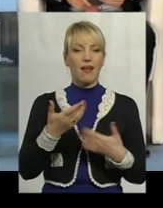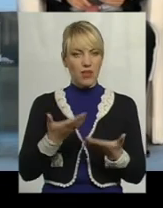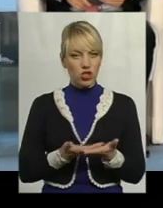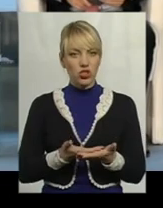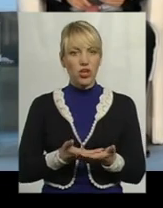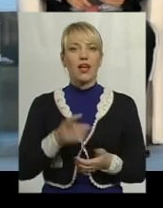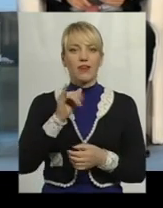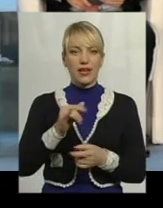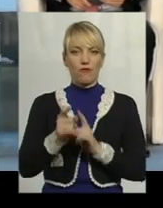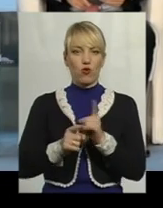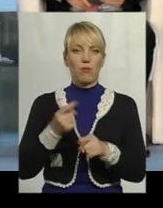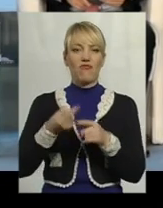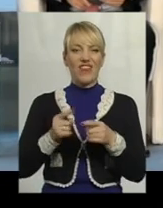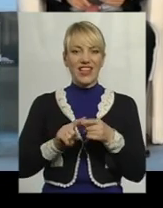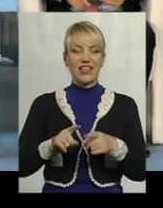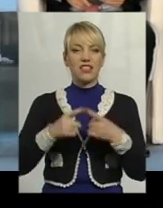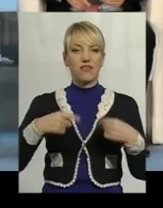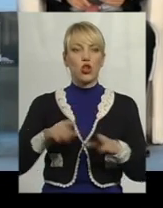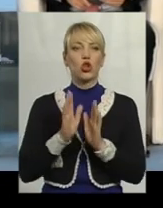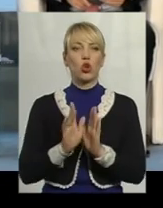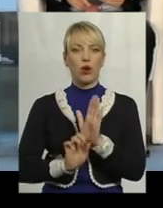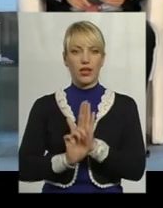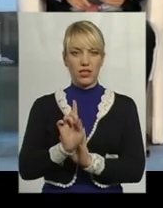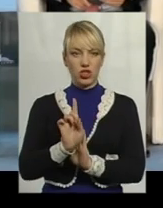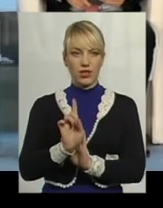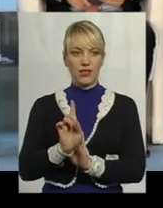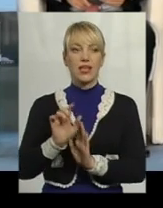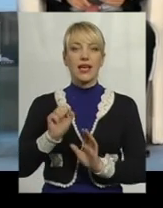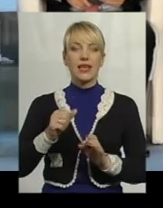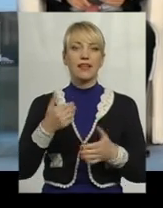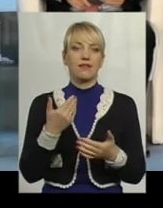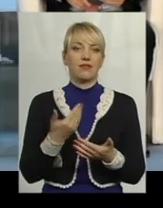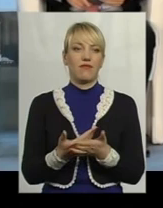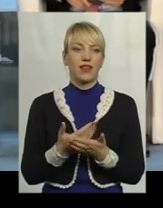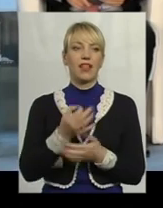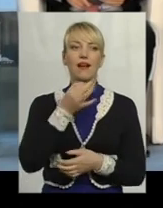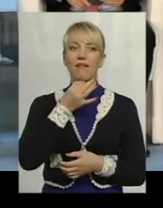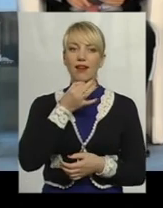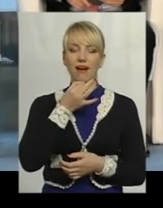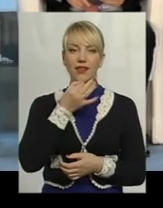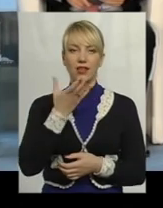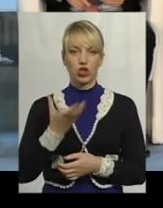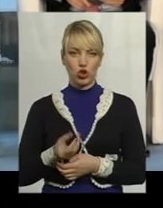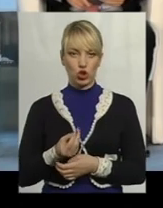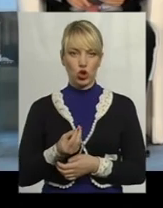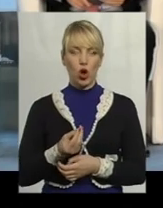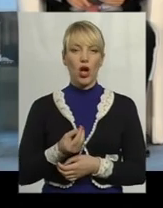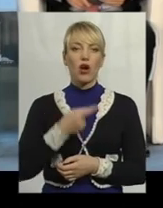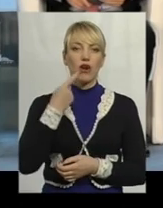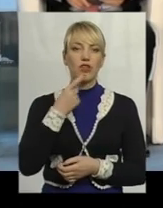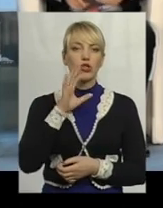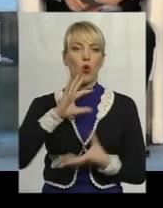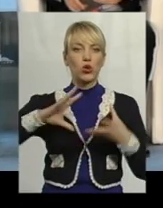Реформа в цій сфері тільки що почалась, і, мабуть, рано ще судити о